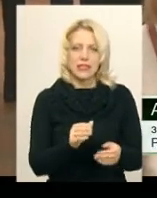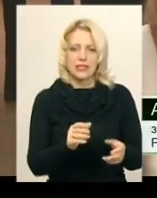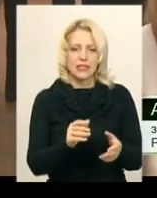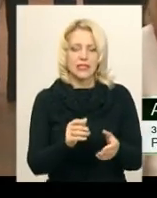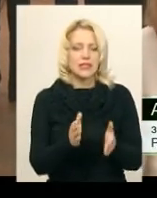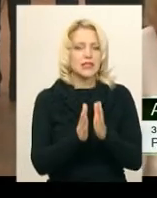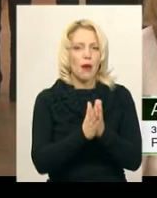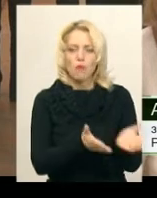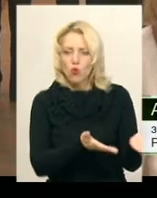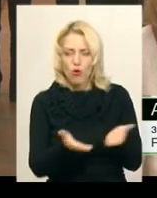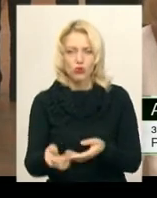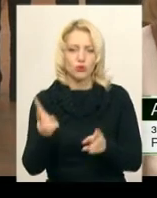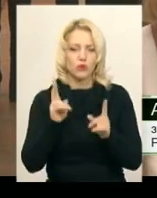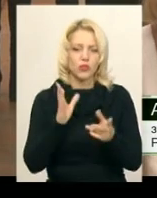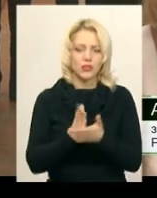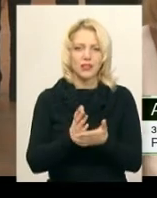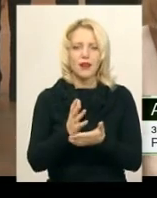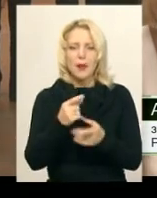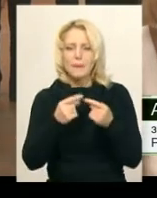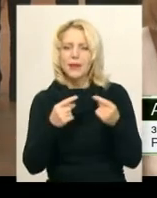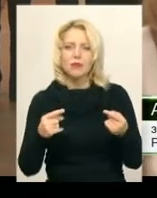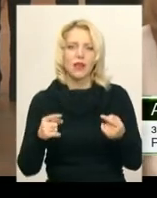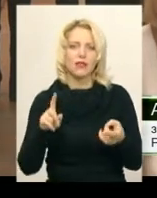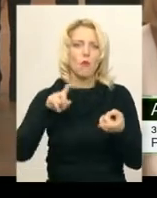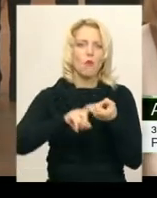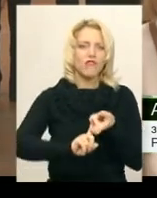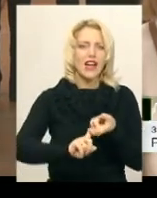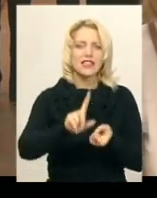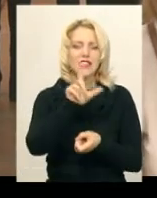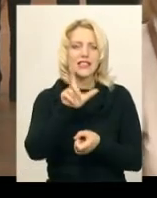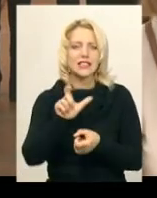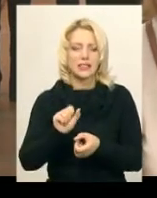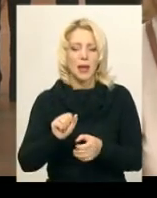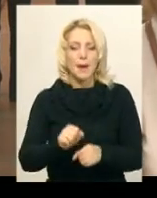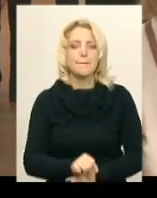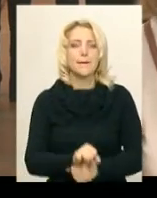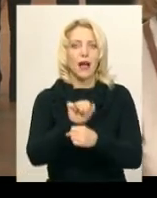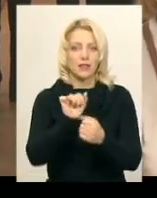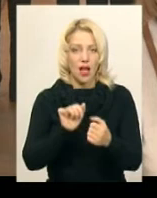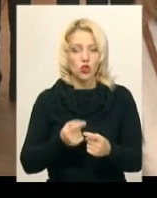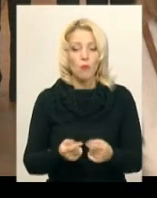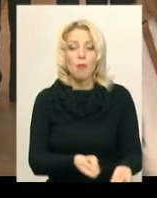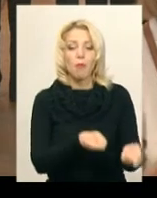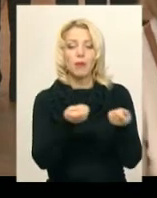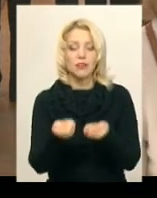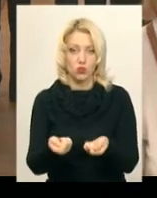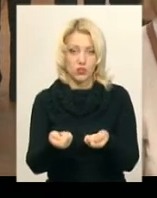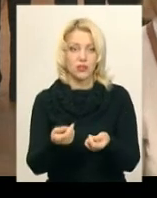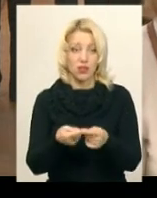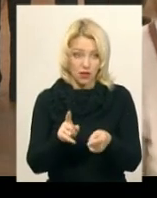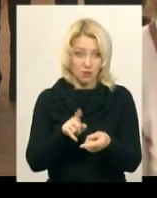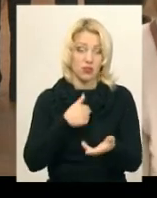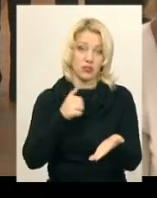артефакти, в кого є предмети, пов'язані з Майданом, приносити їх. Ми, відповідно,